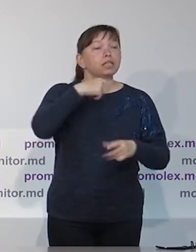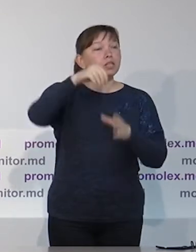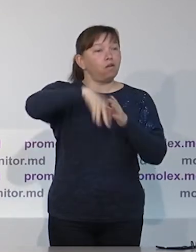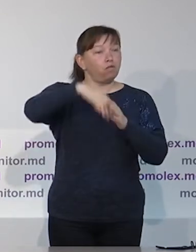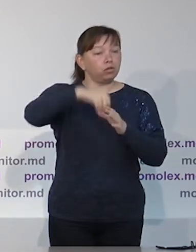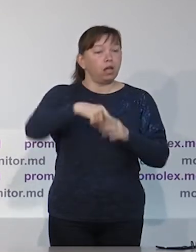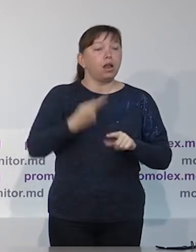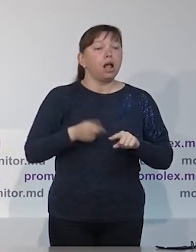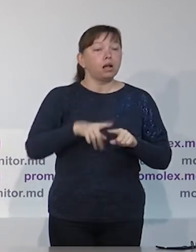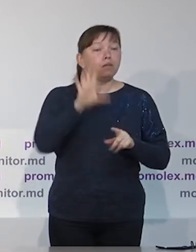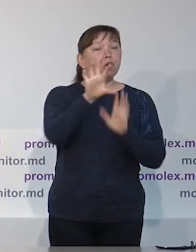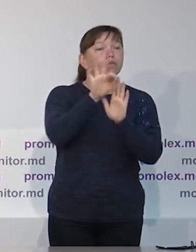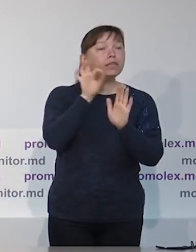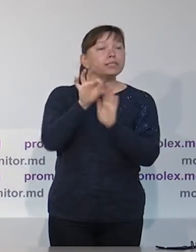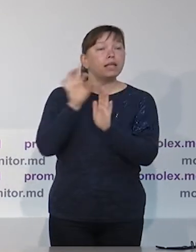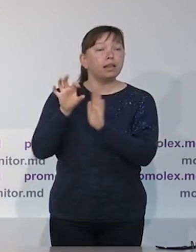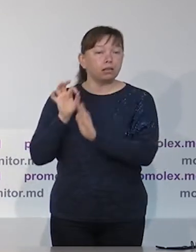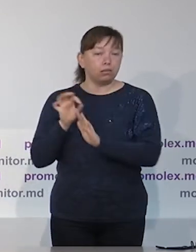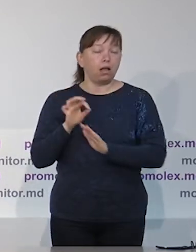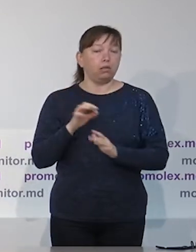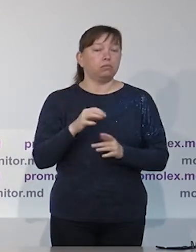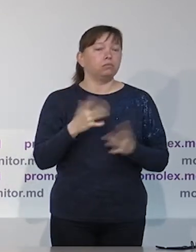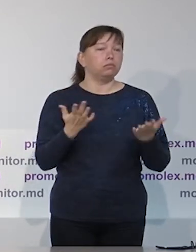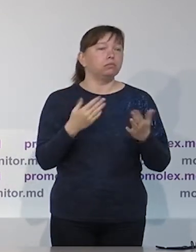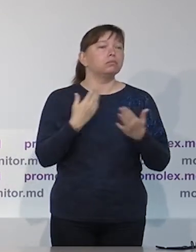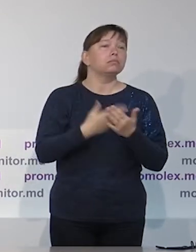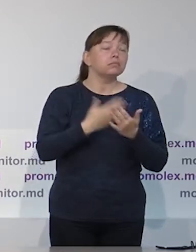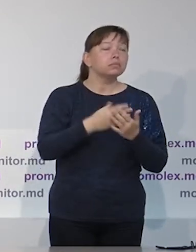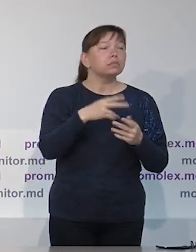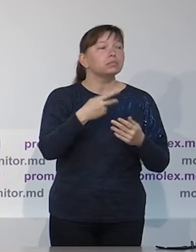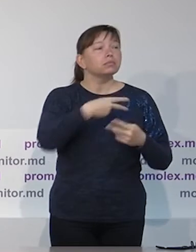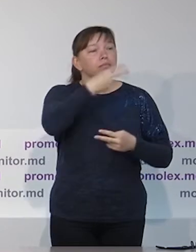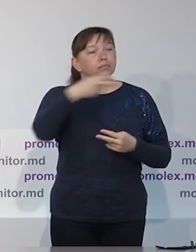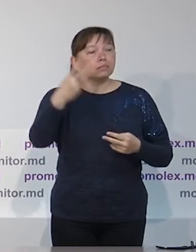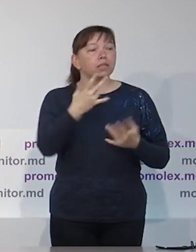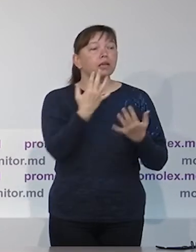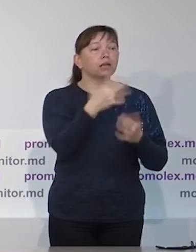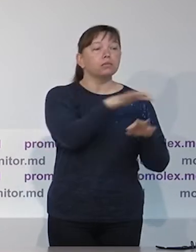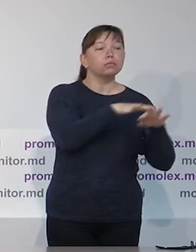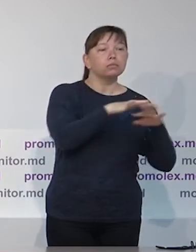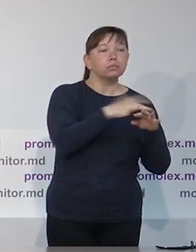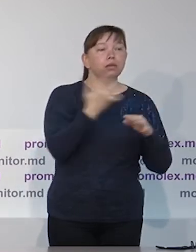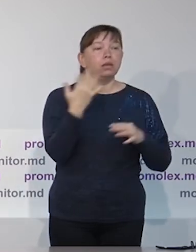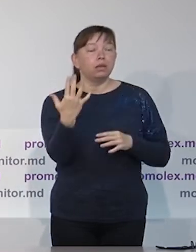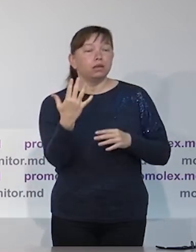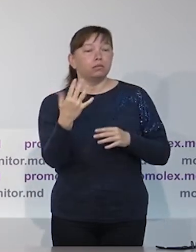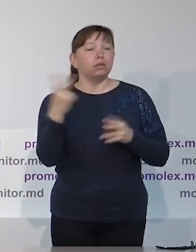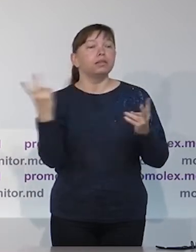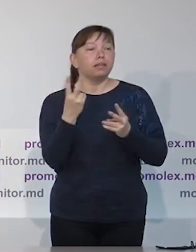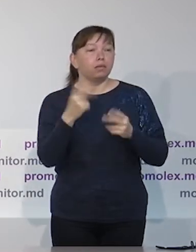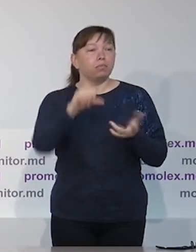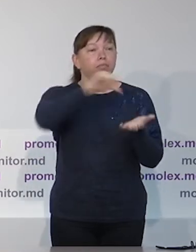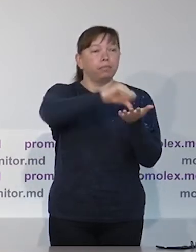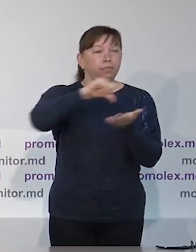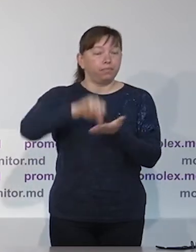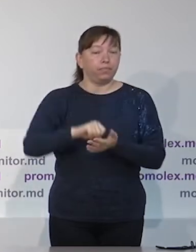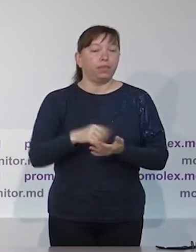избирательными участками, которые будут выбраны путем случайной выборки, чтобы у нас